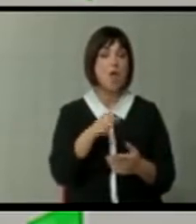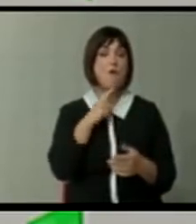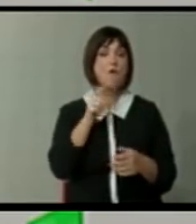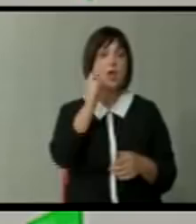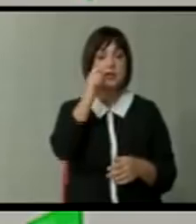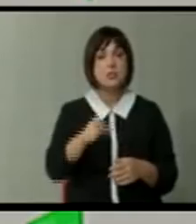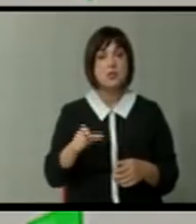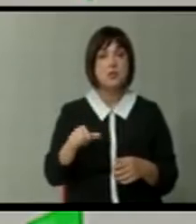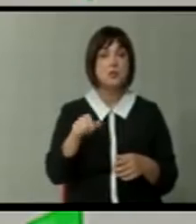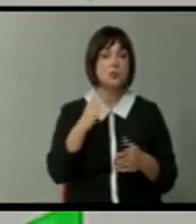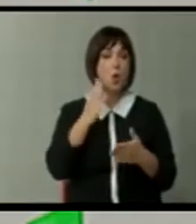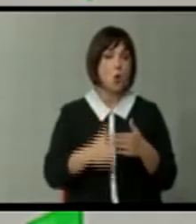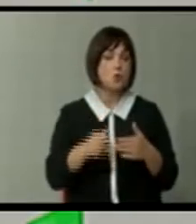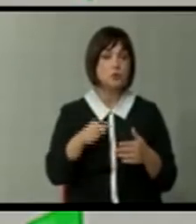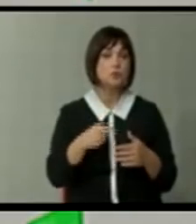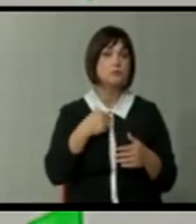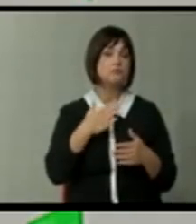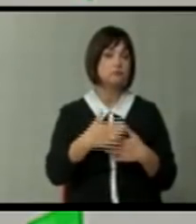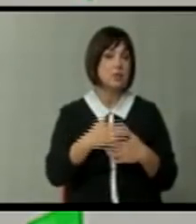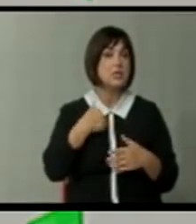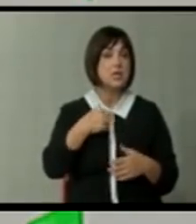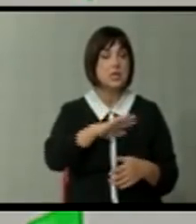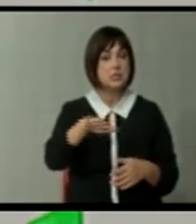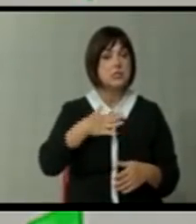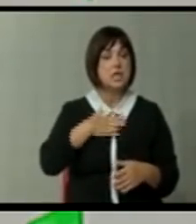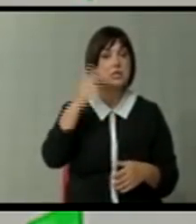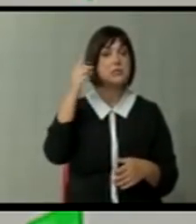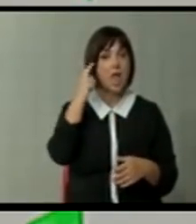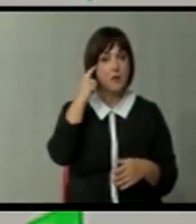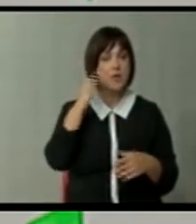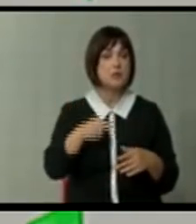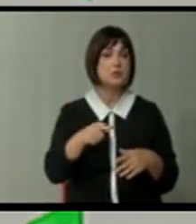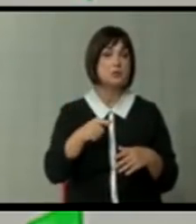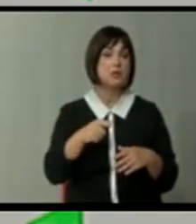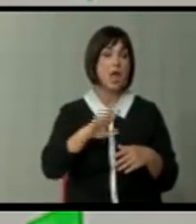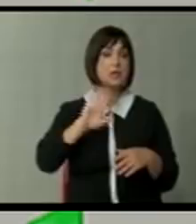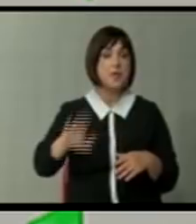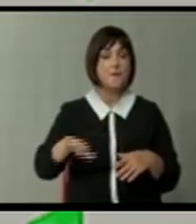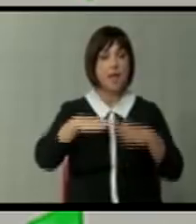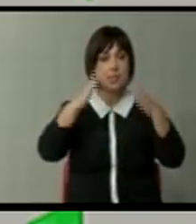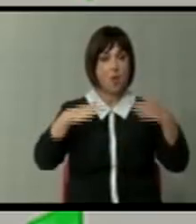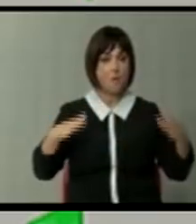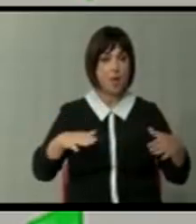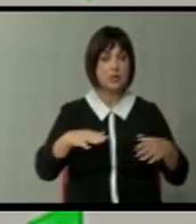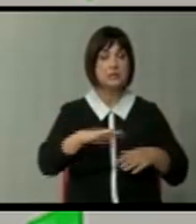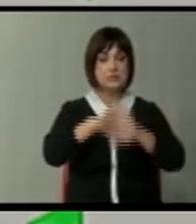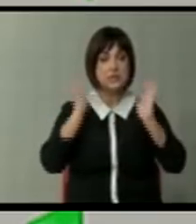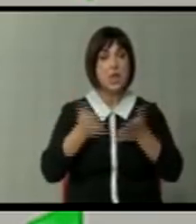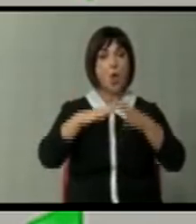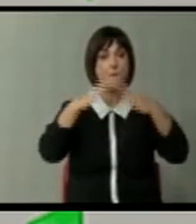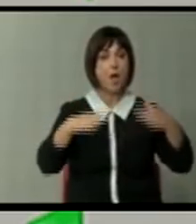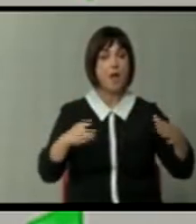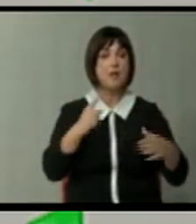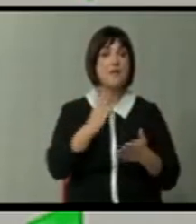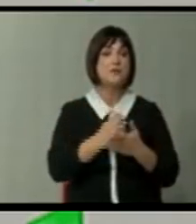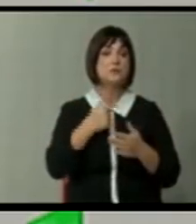конешно се враќат. Ние знаеме дека западниот Балкан и Балкан како целина едно време